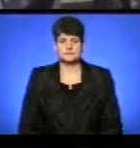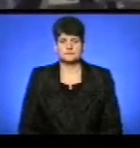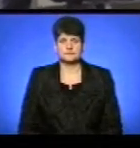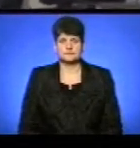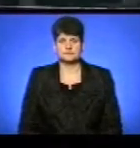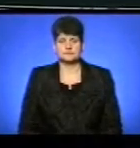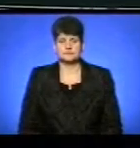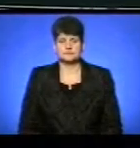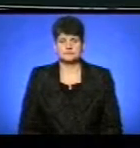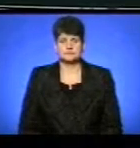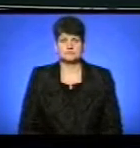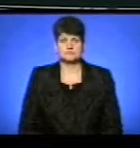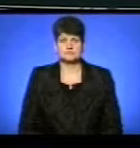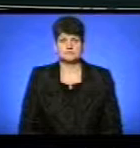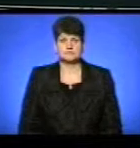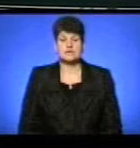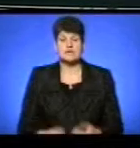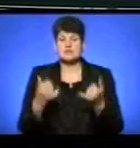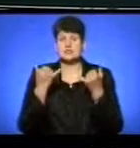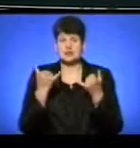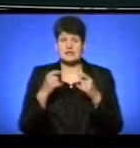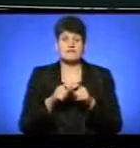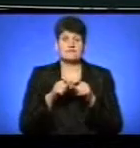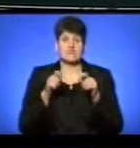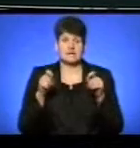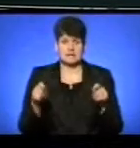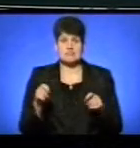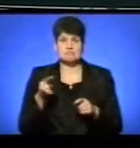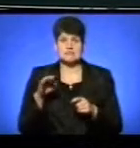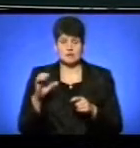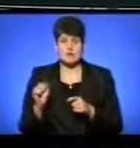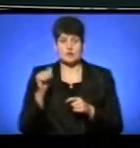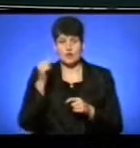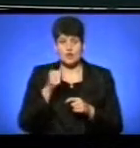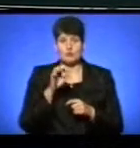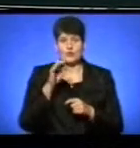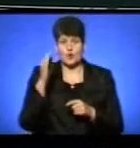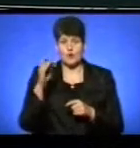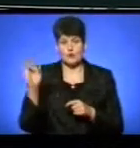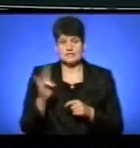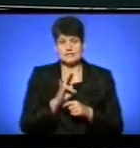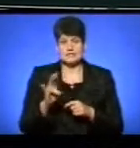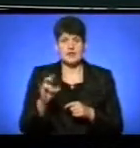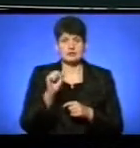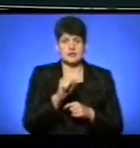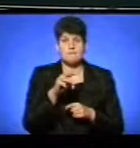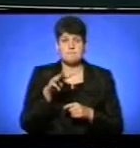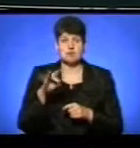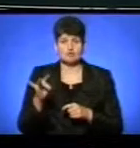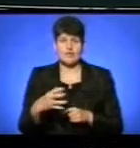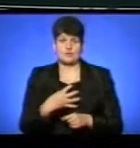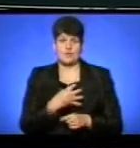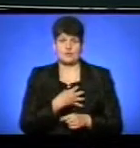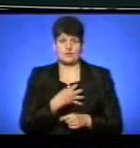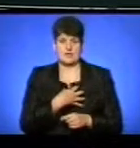новини. І сьогодні на відкритті пасторального року отця Андрія Марчука, директора благодійного фонду «Карітас», нагородили